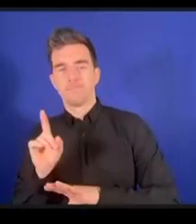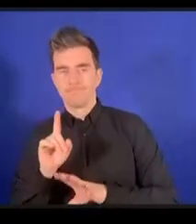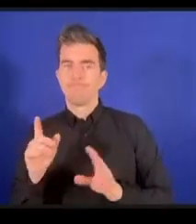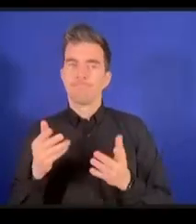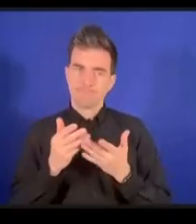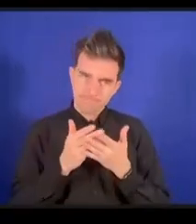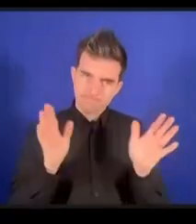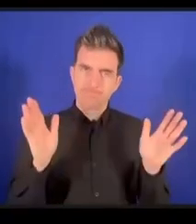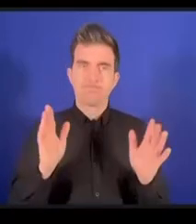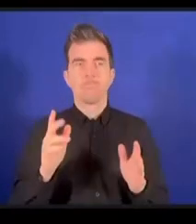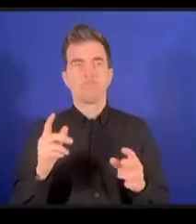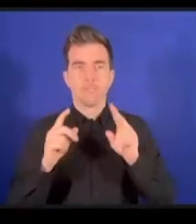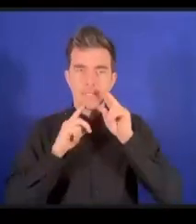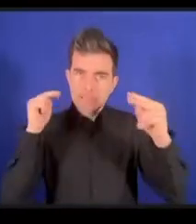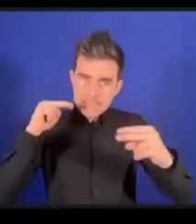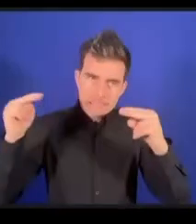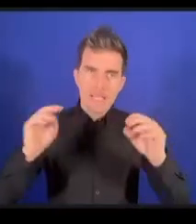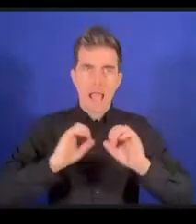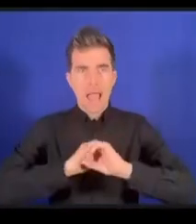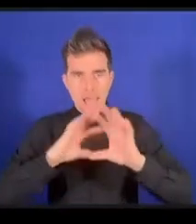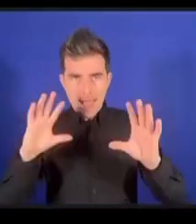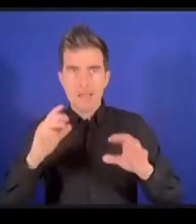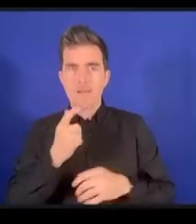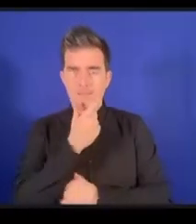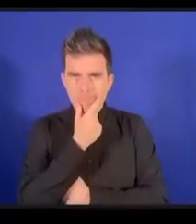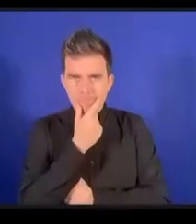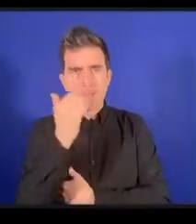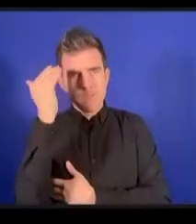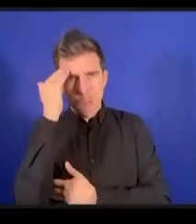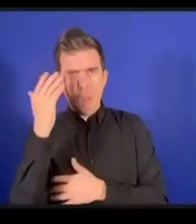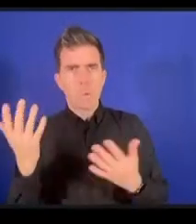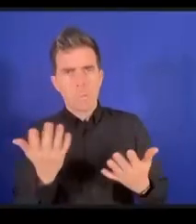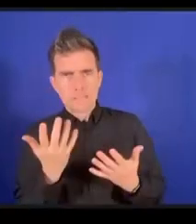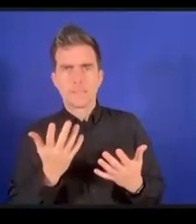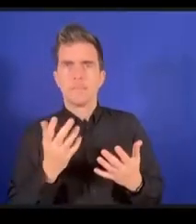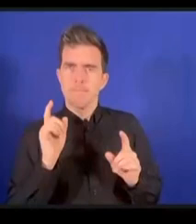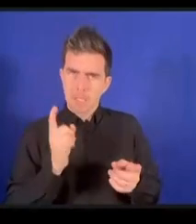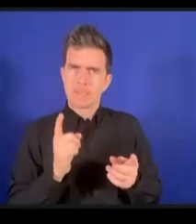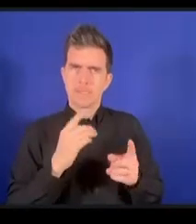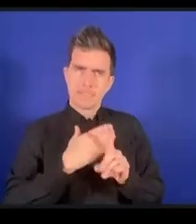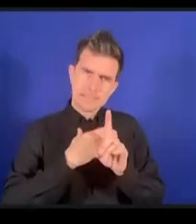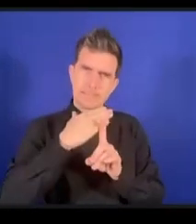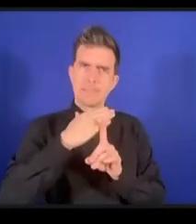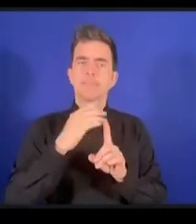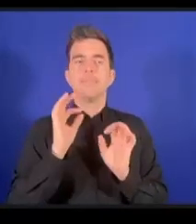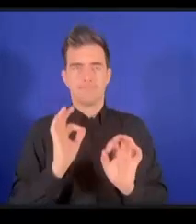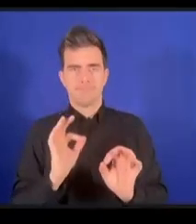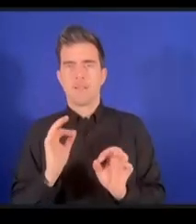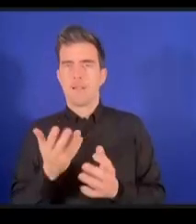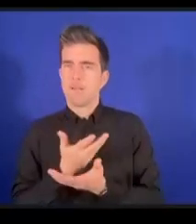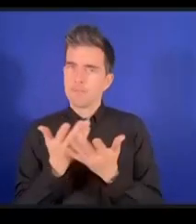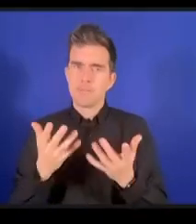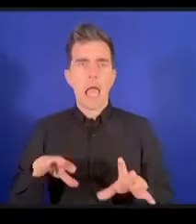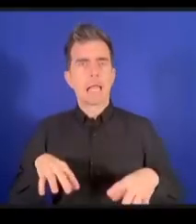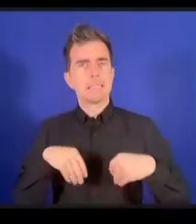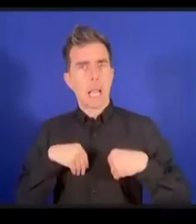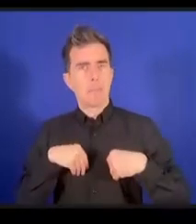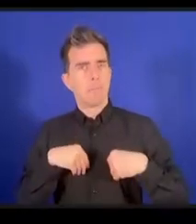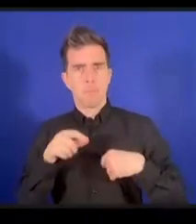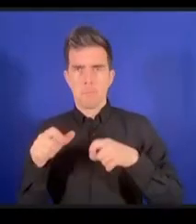comportement prévisible acceptable pour les consommateurs sont essentiels et donc dans le cadre des